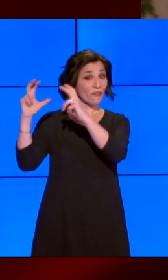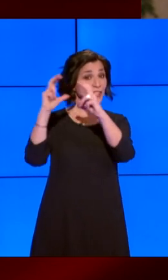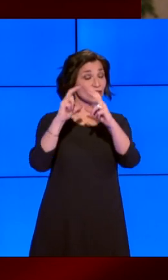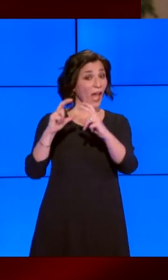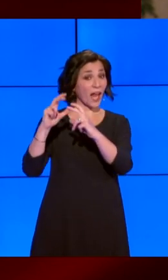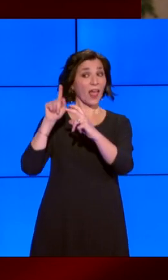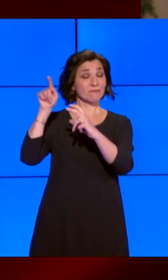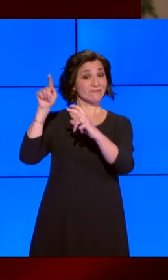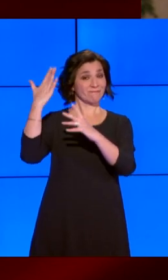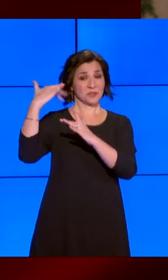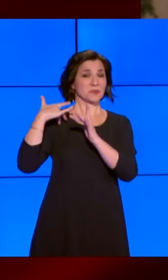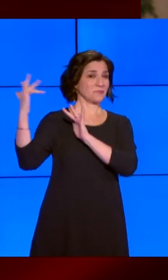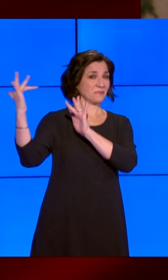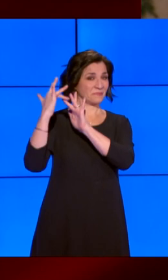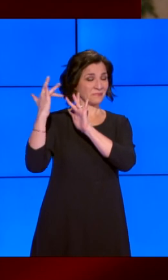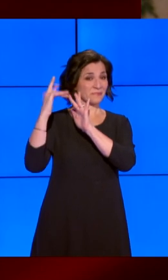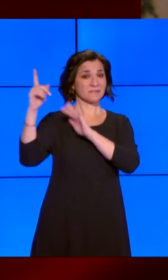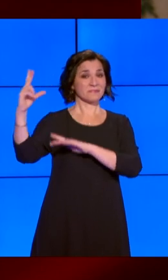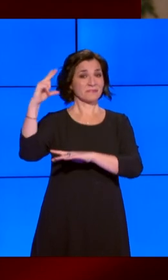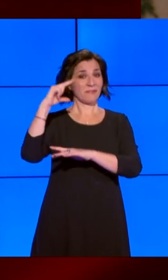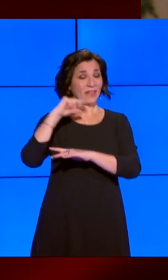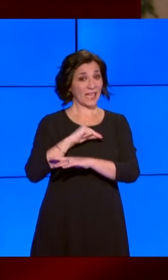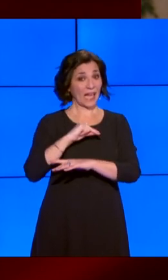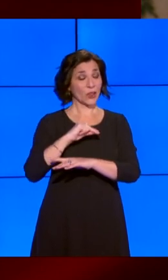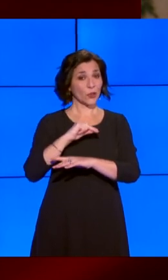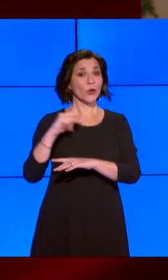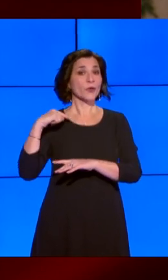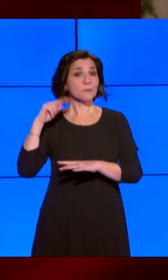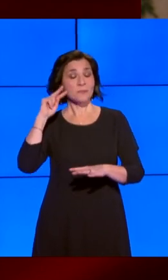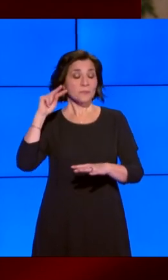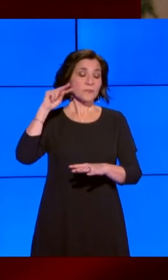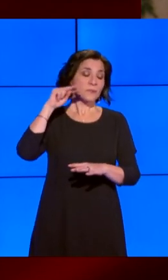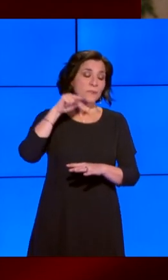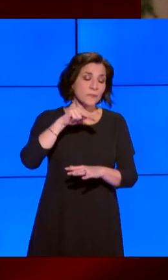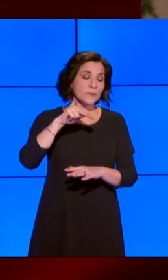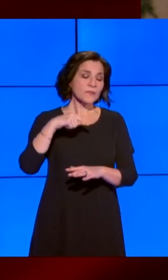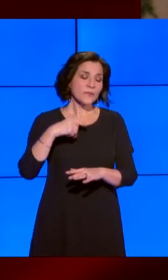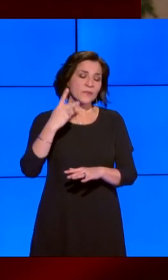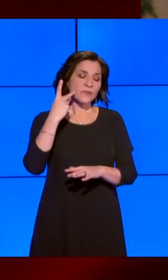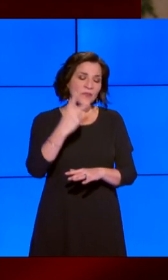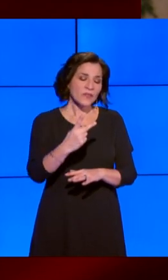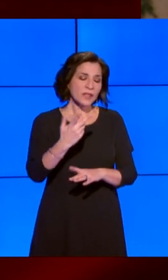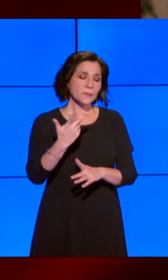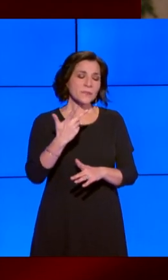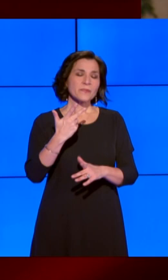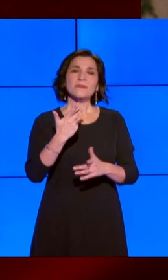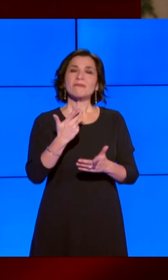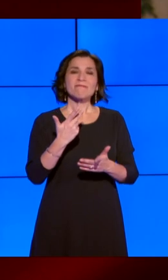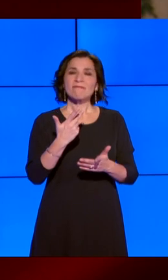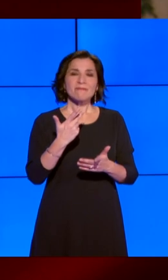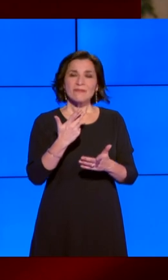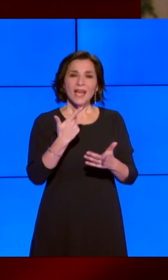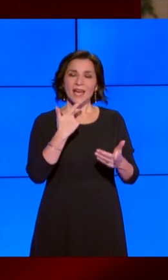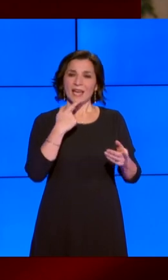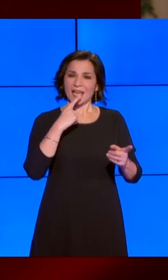mi ha detto quando ci siamo collegati avverte quanto appaiano incomprensibili e dissennate